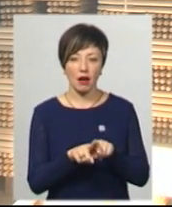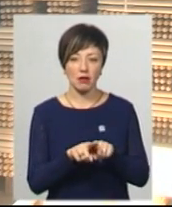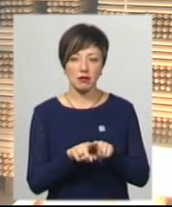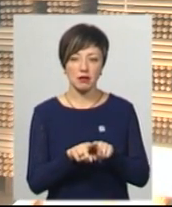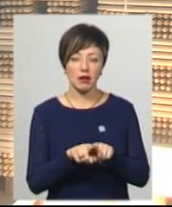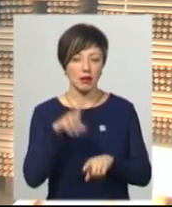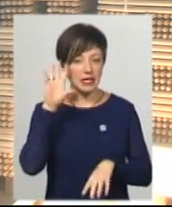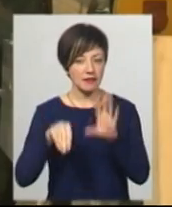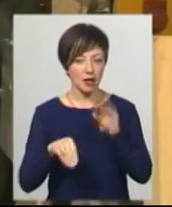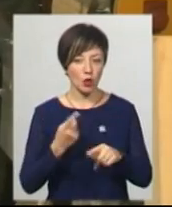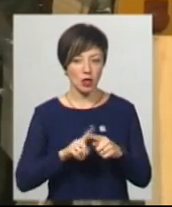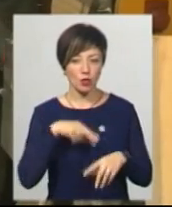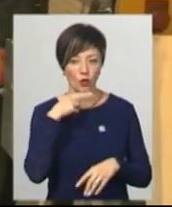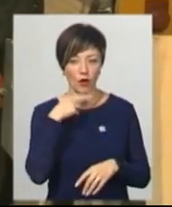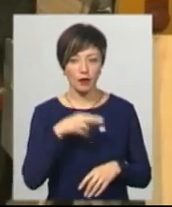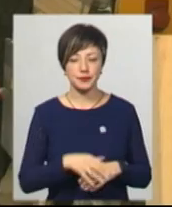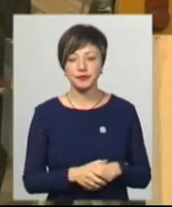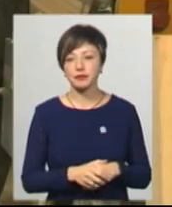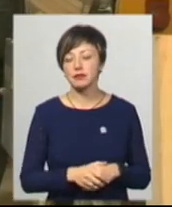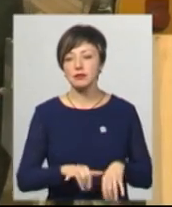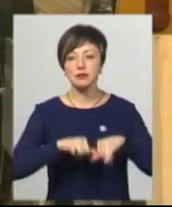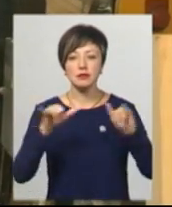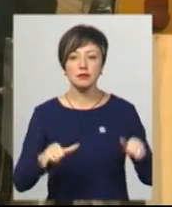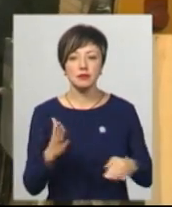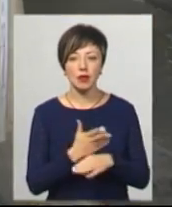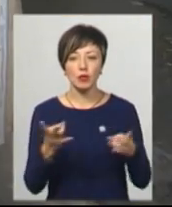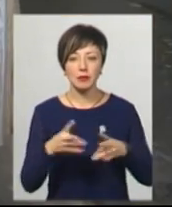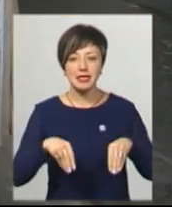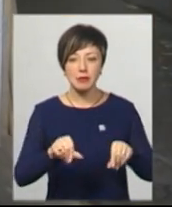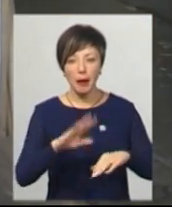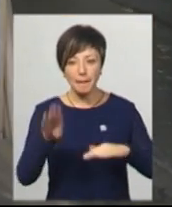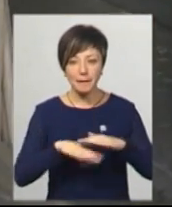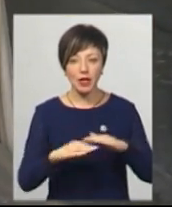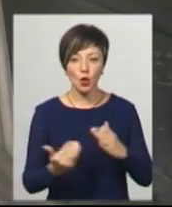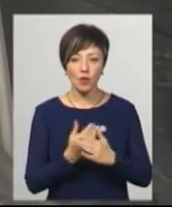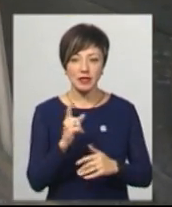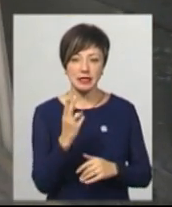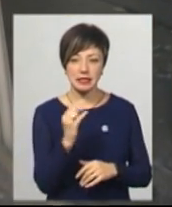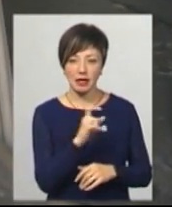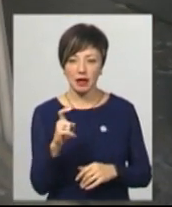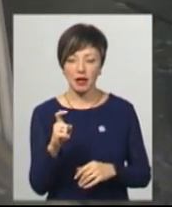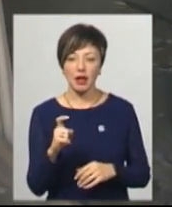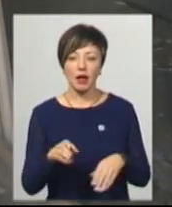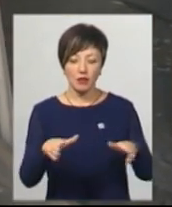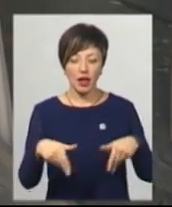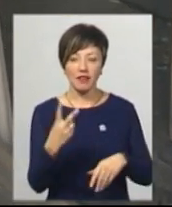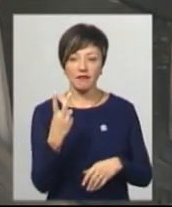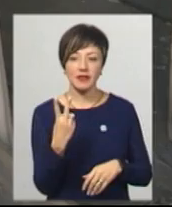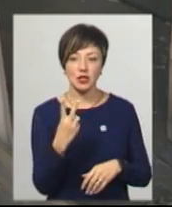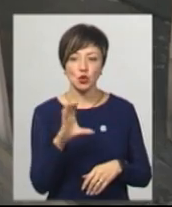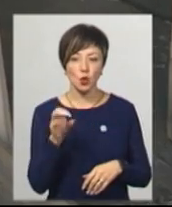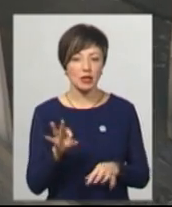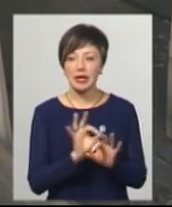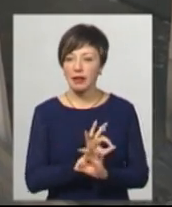не звертають на це увагу. Для розширення виробництва потрібна земля під нові цехи, каже підприємець. Ділянка у трохи більше двох соток. Поряд із цехом –